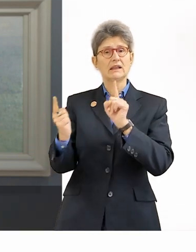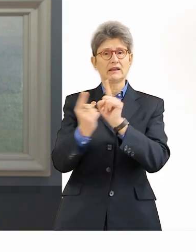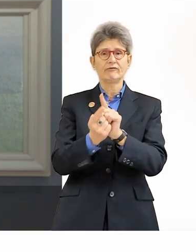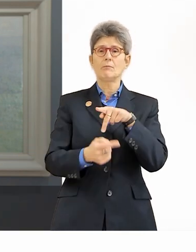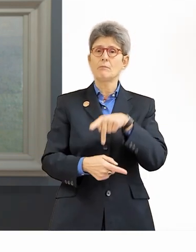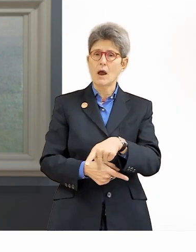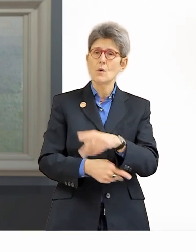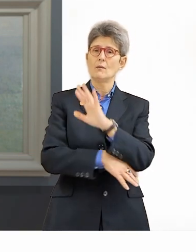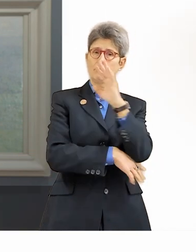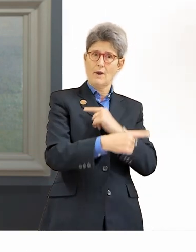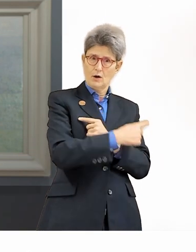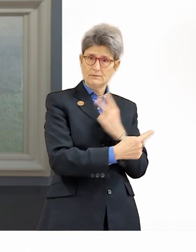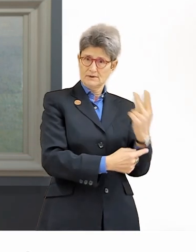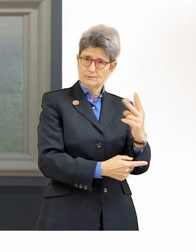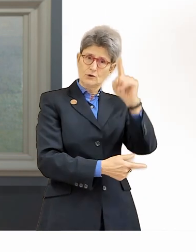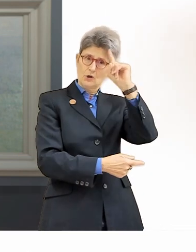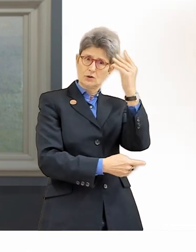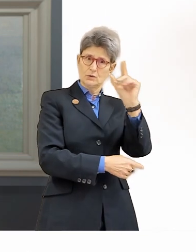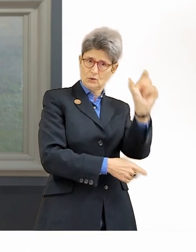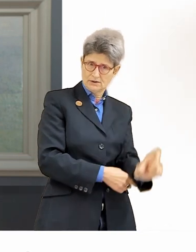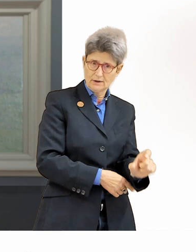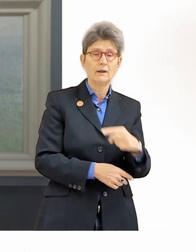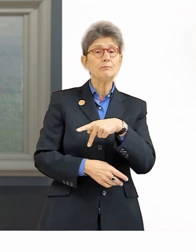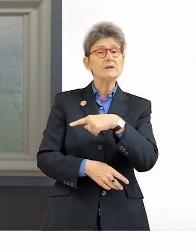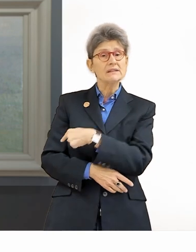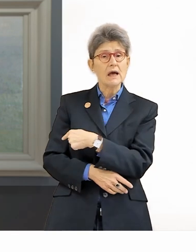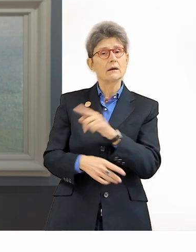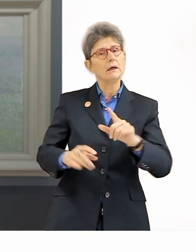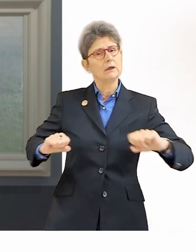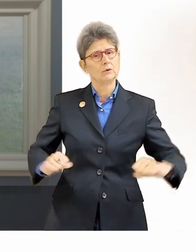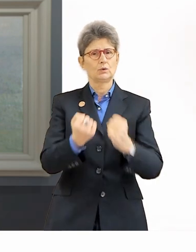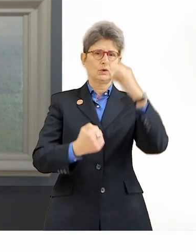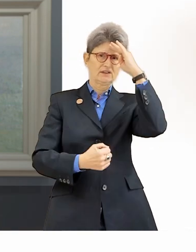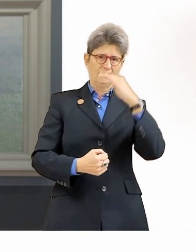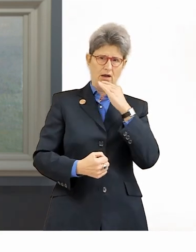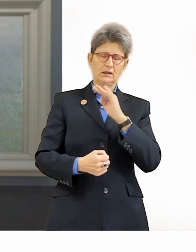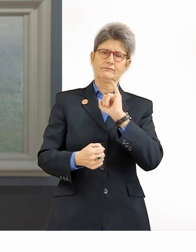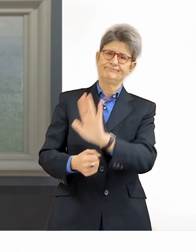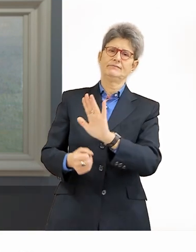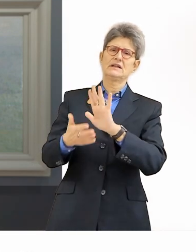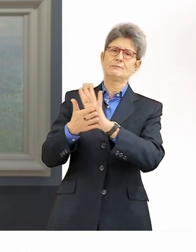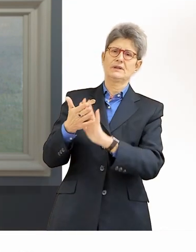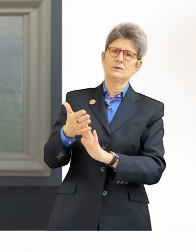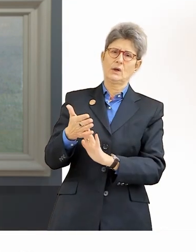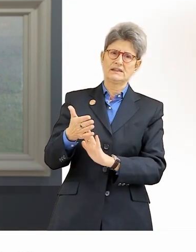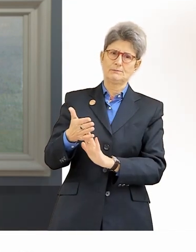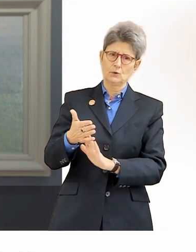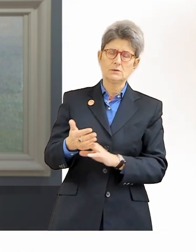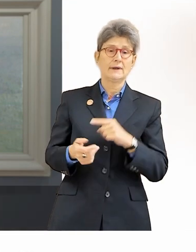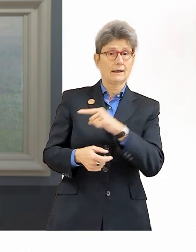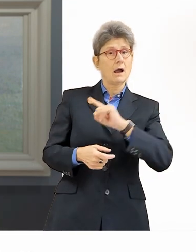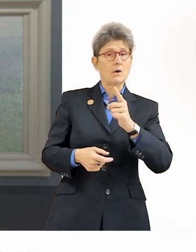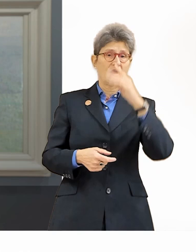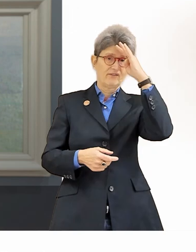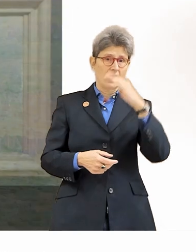einen deutschen Künstler. Pissarro kennen wir gut. Er ist einer der Gründungsväter des Impressionismus und er ist auch eine Vaterfigur innerhalb